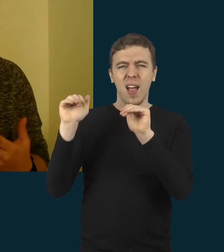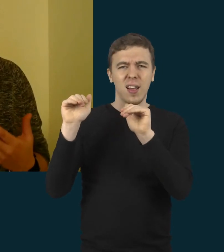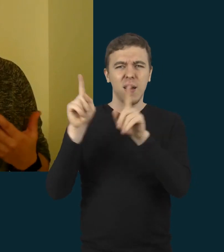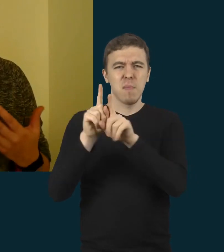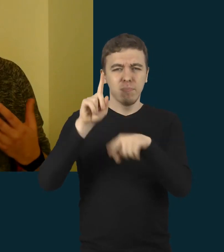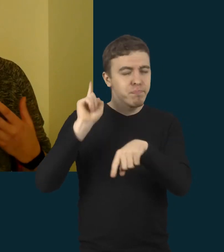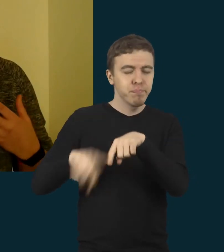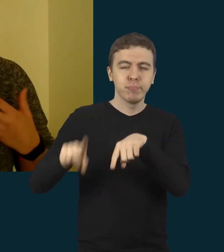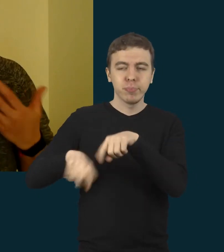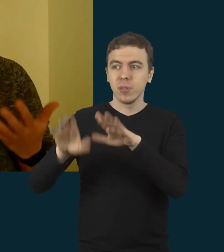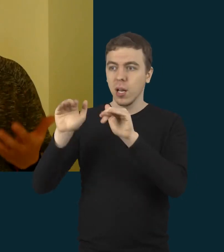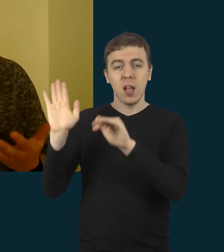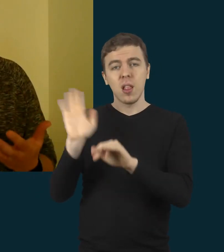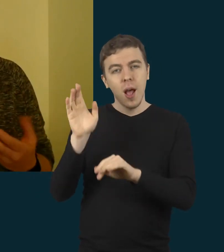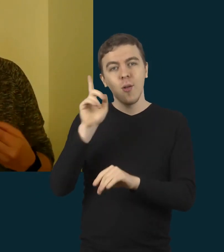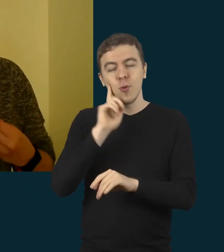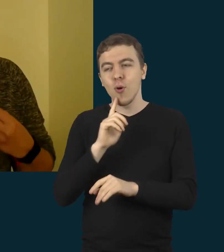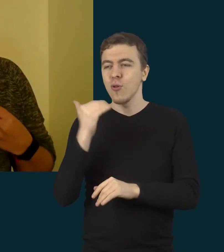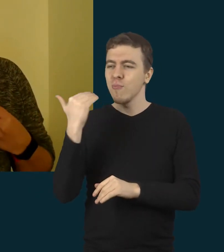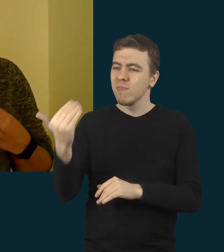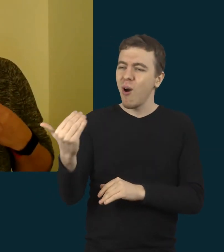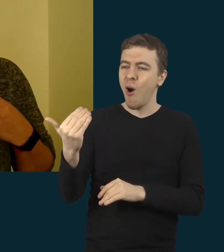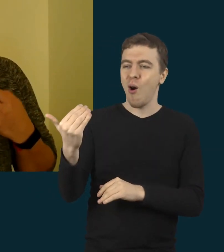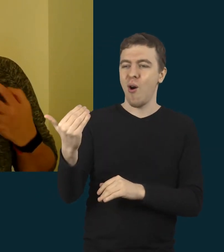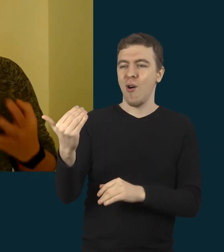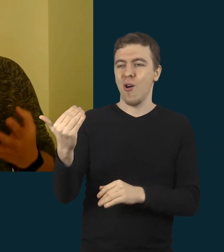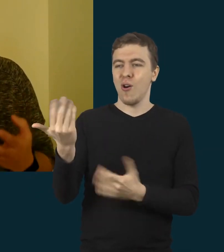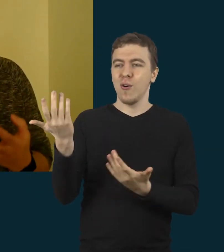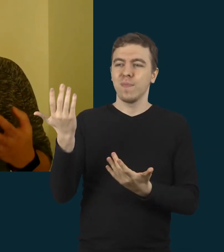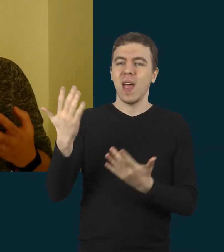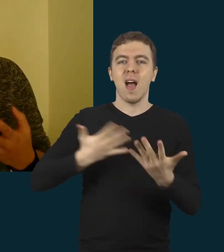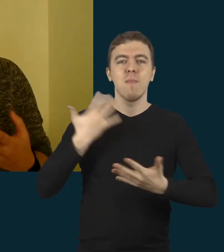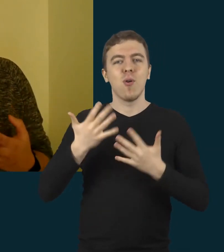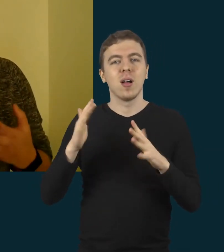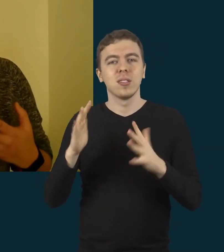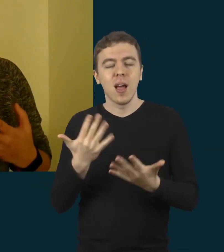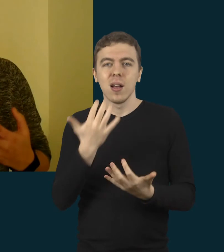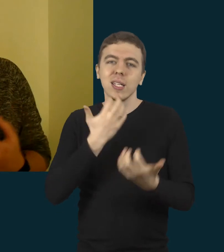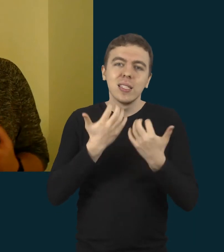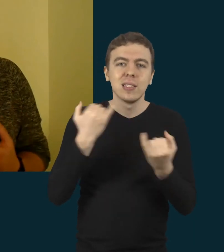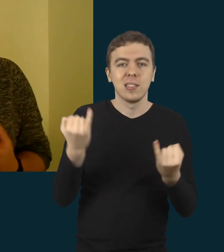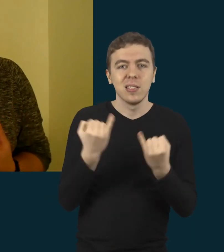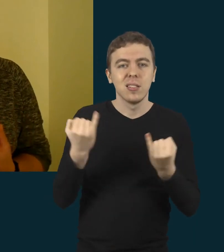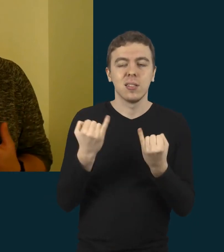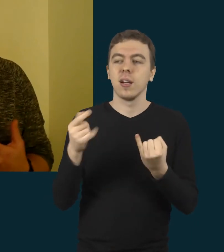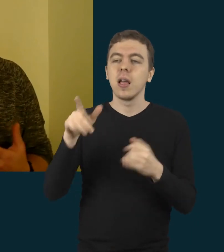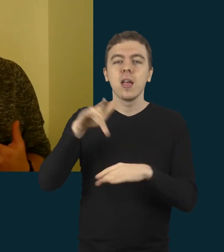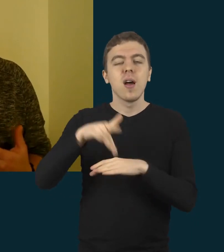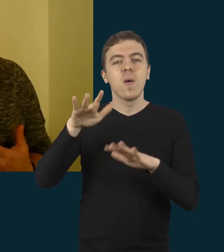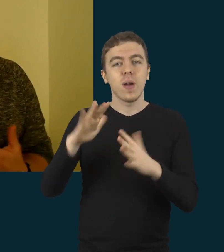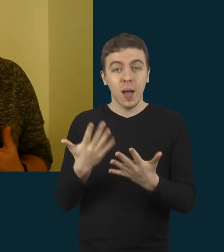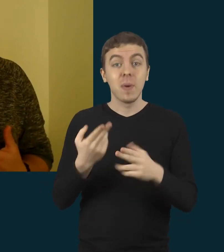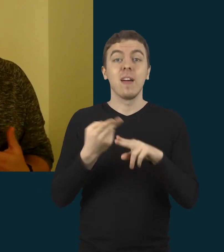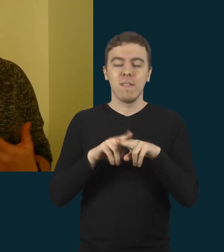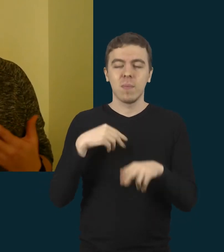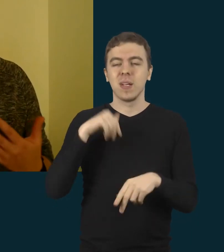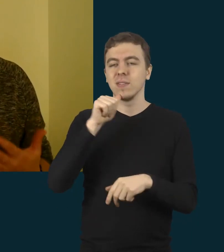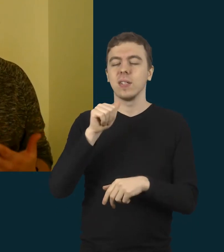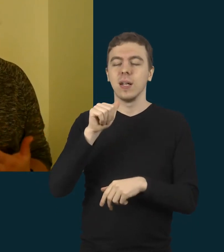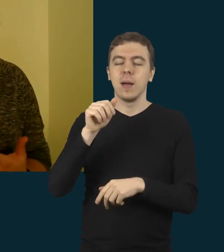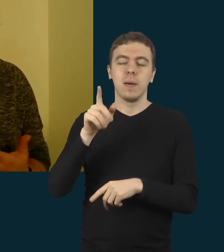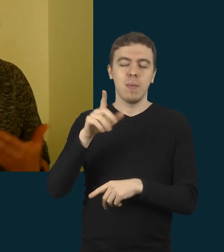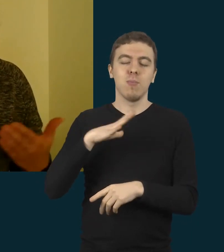Ir norėjusiu to vaiko emocijos, norėjusiu žinoti, kaip tas vaikas jautėsi visos tas pamokos metu. Tai paprašym